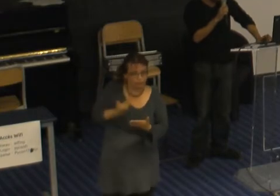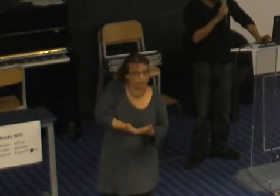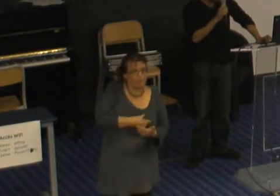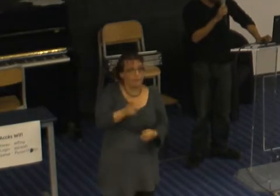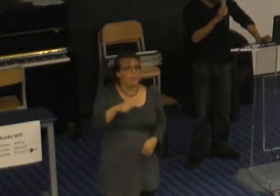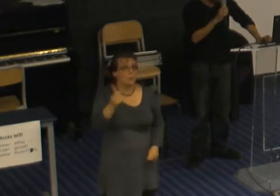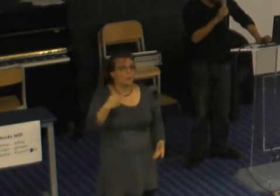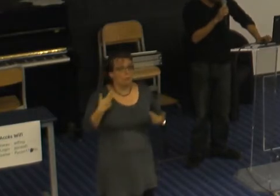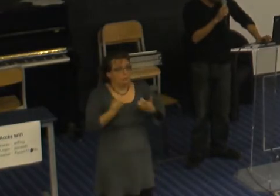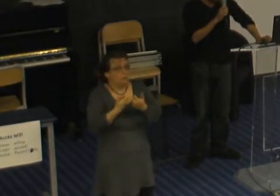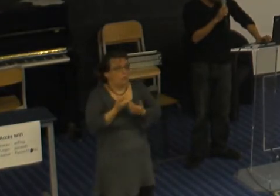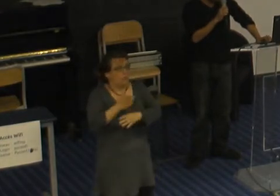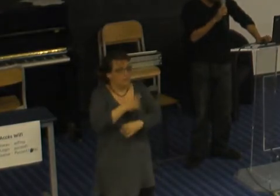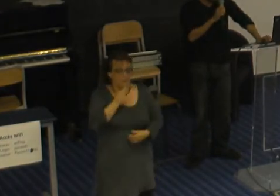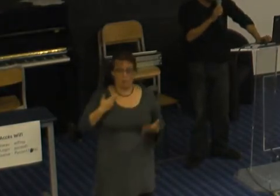c'est mon ressenti.